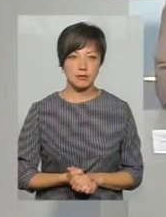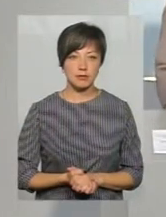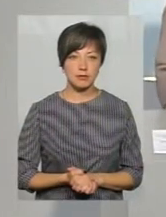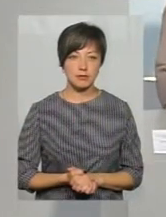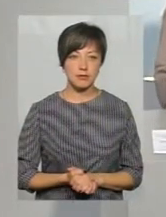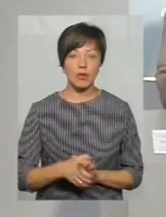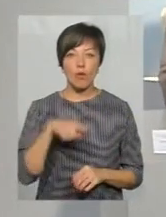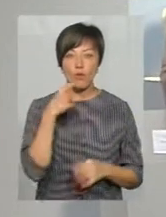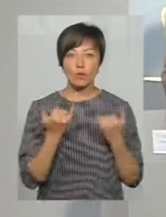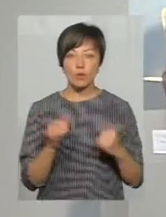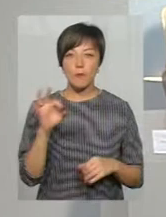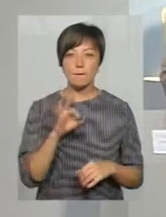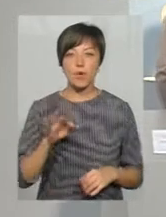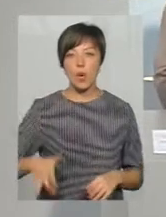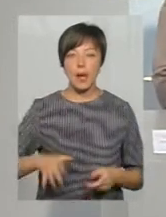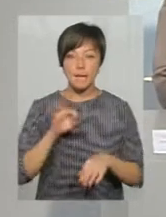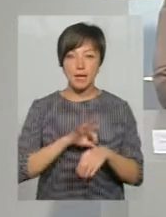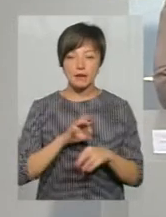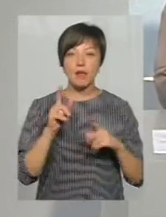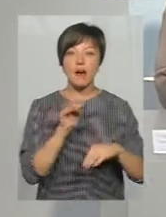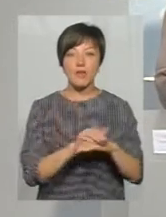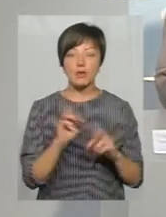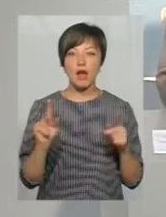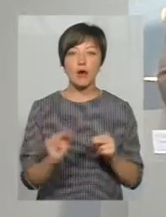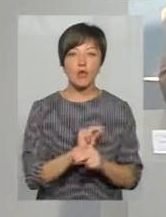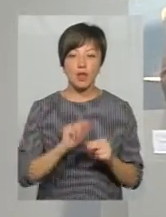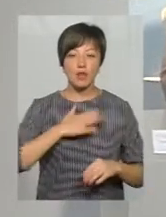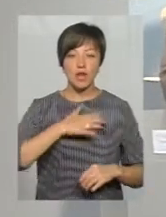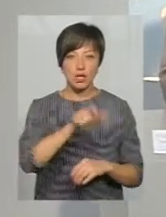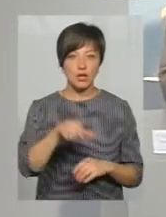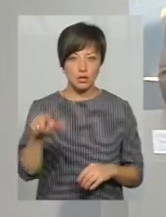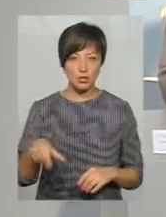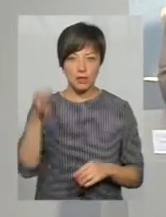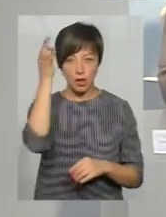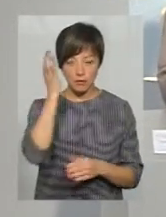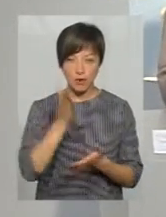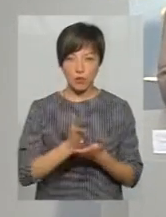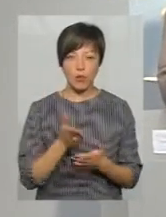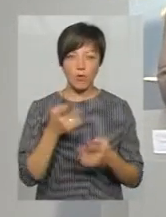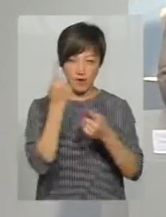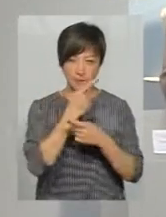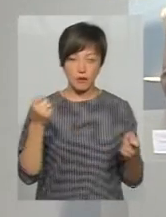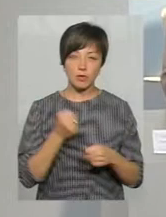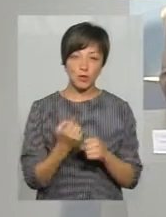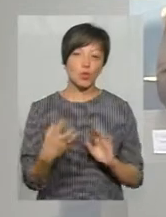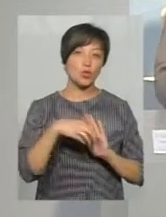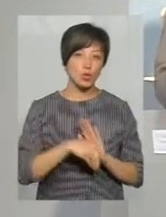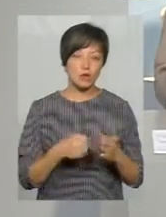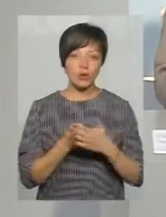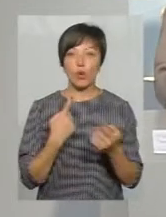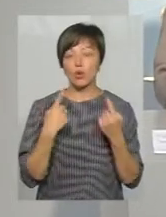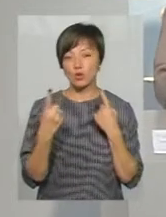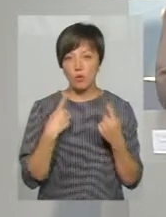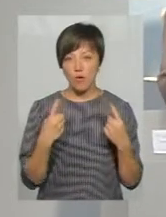Говоримо сьогодні про гепатит, як виявити та як лікуватись. Нашим глядачам нагадуємо, що ми працюємо у прямому ефірі, тому також долучайтеся до